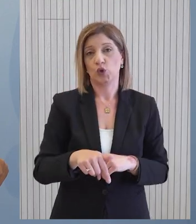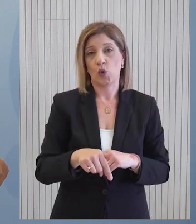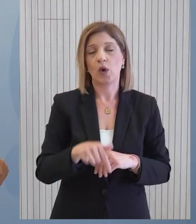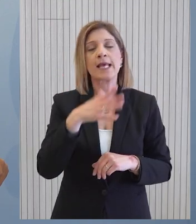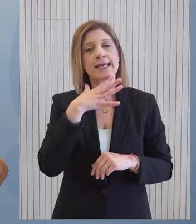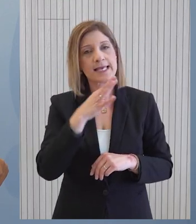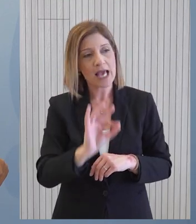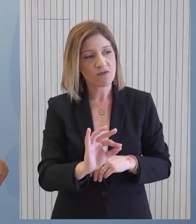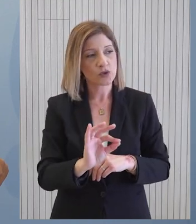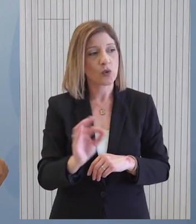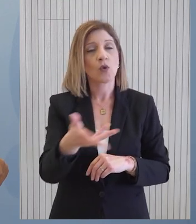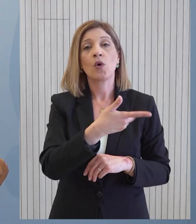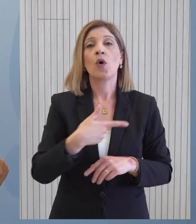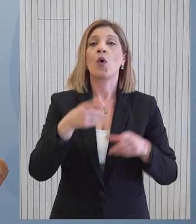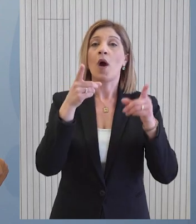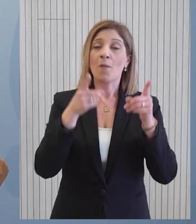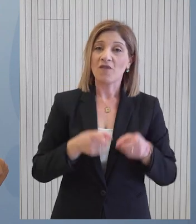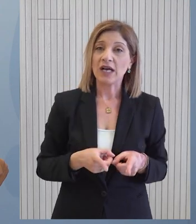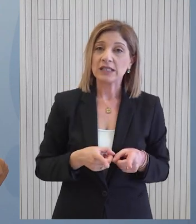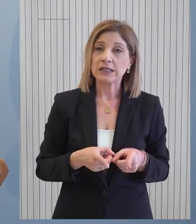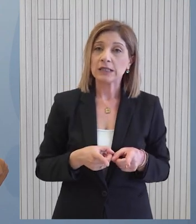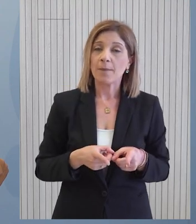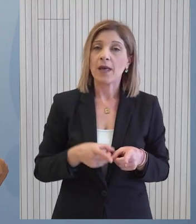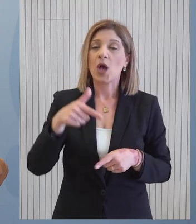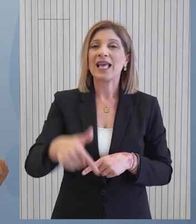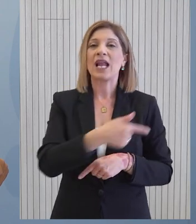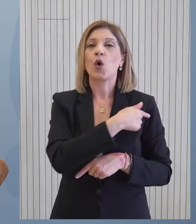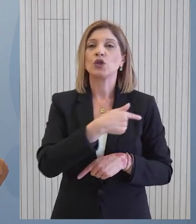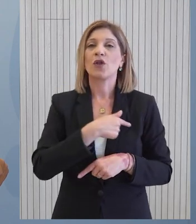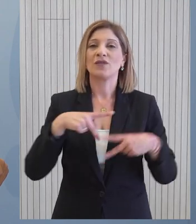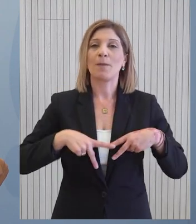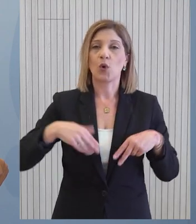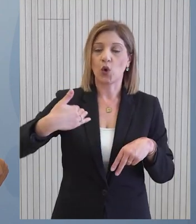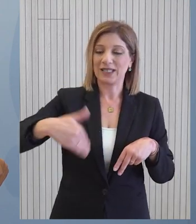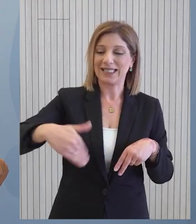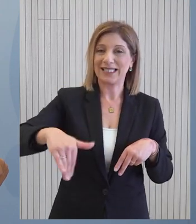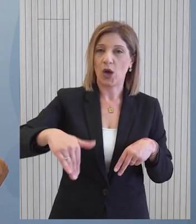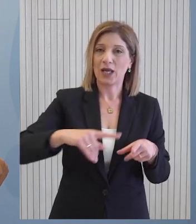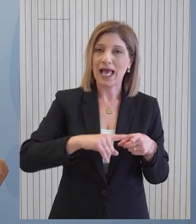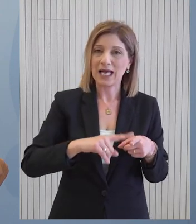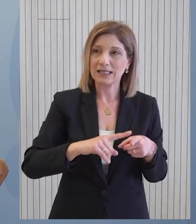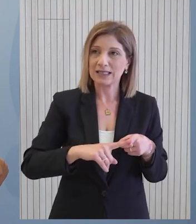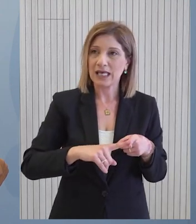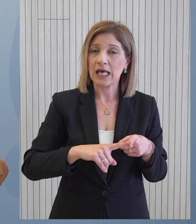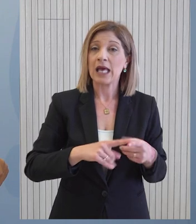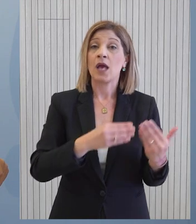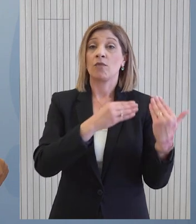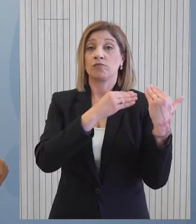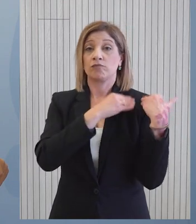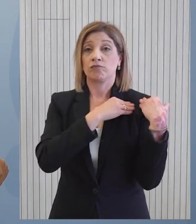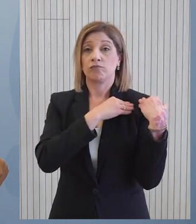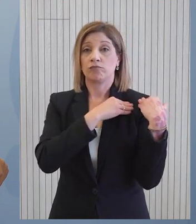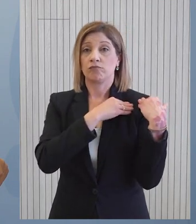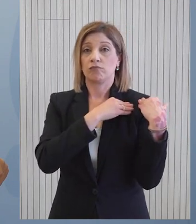που έχει αποφασιστεί όπως ο Γενικός Ευθυνής του Υπουργείου Γεωργίας Αγροτικής Ανάπτυξης και Περιβάλλοντος θα έχει την